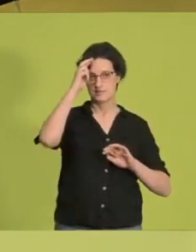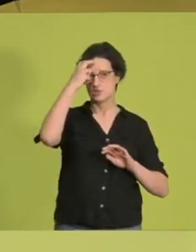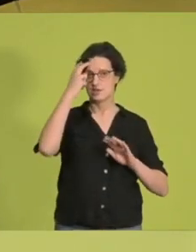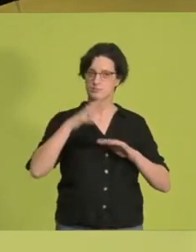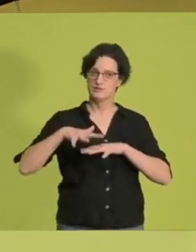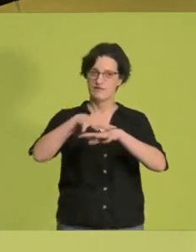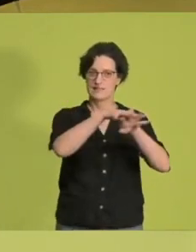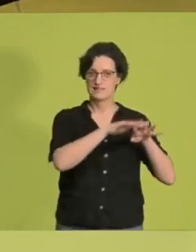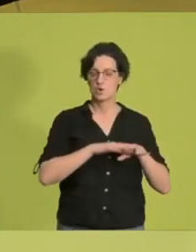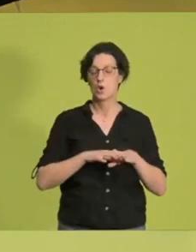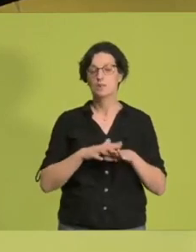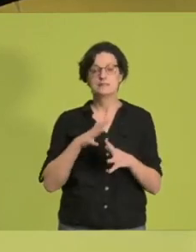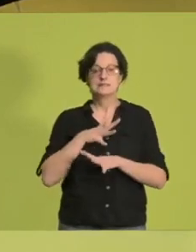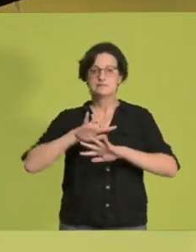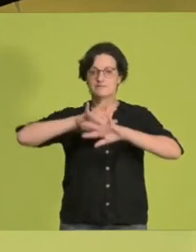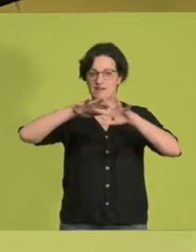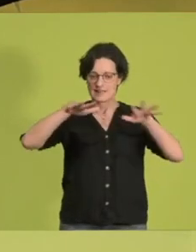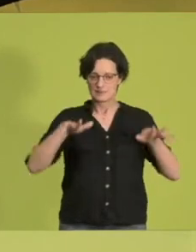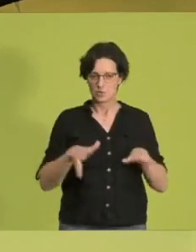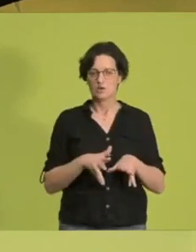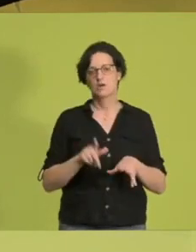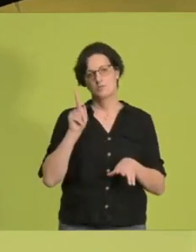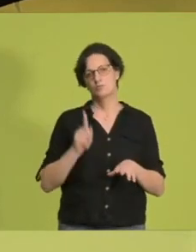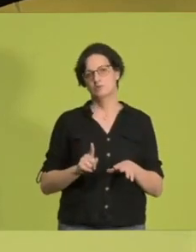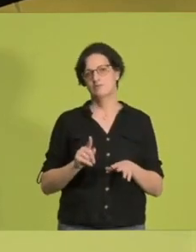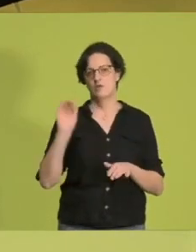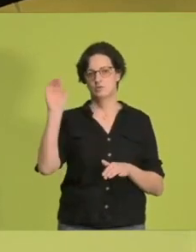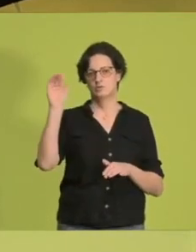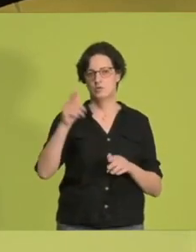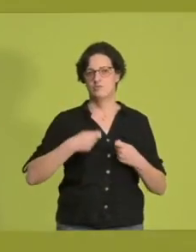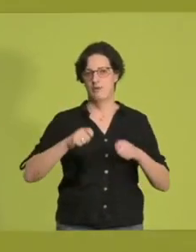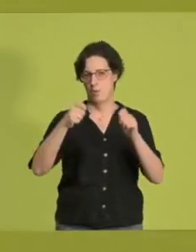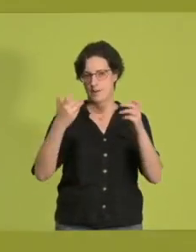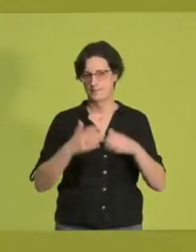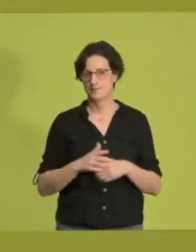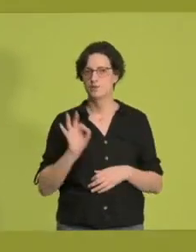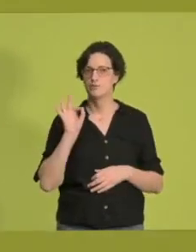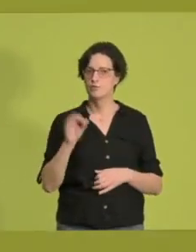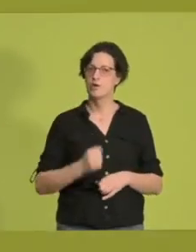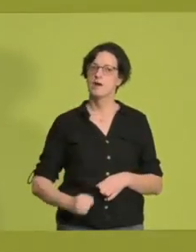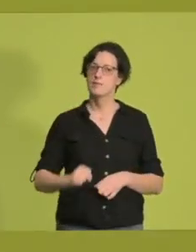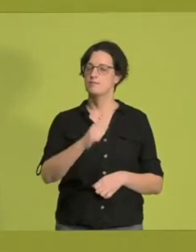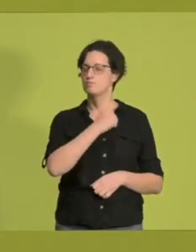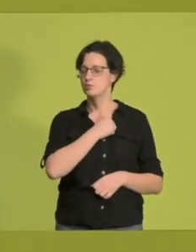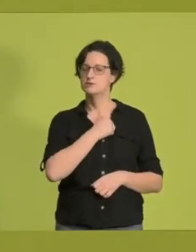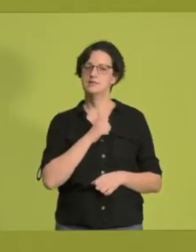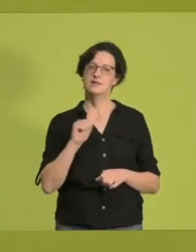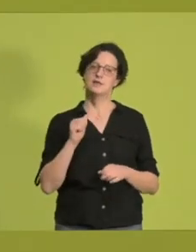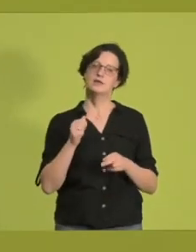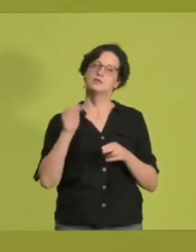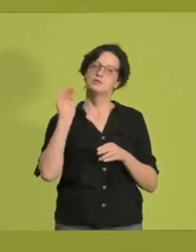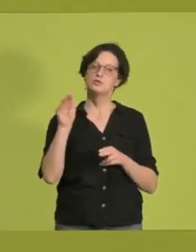auf diese breite Vernetzung gilt es auch in Zukunft zu setzen. Für eine mutige, zukunftsfeste